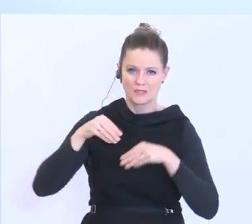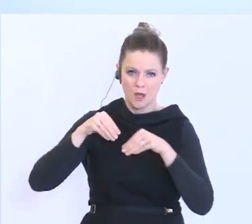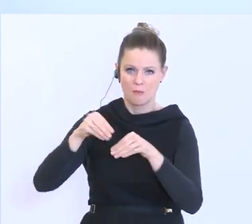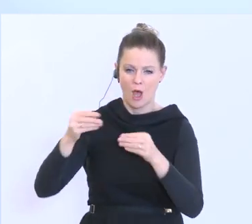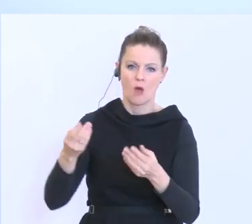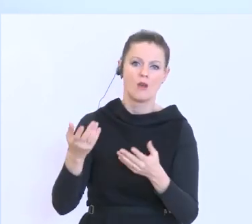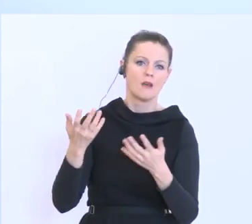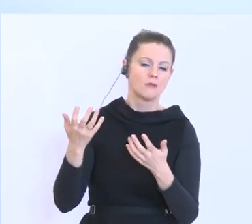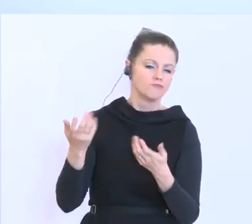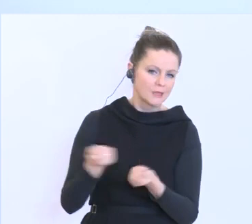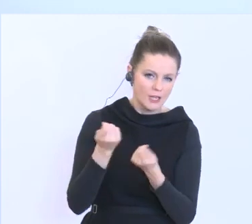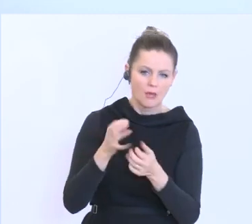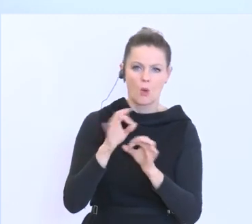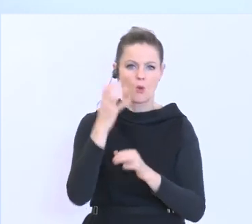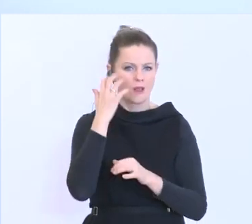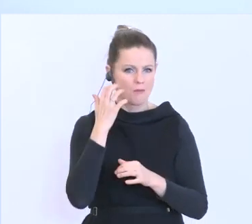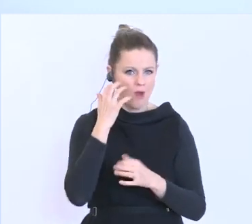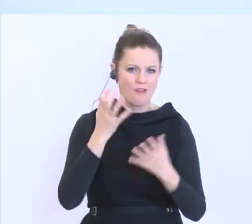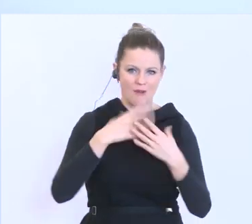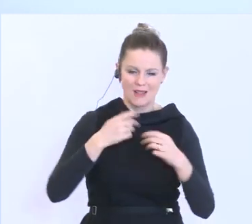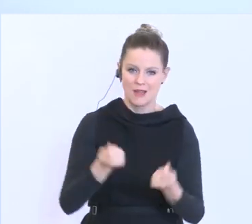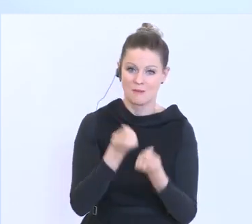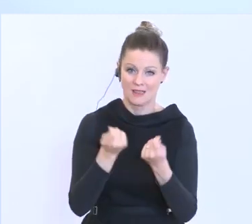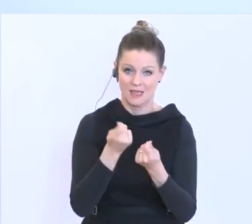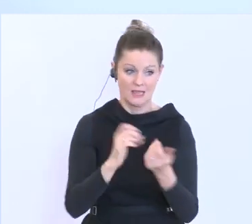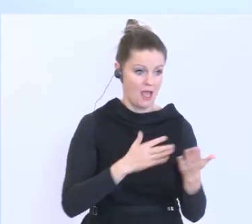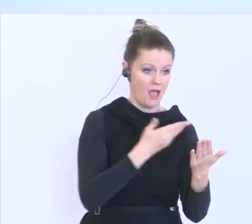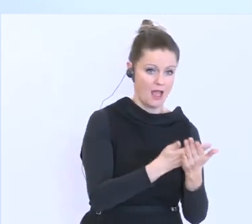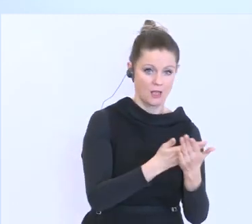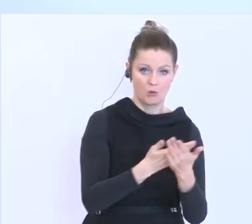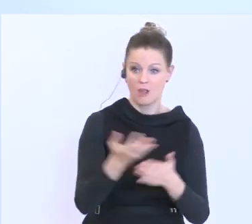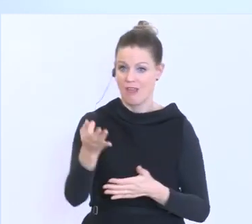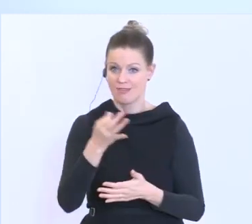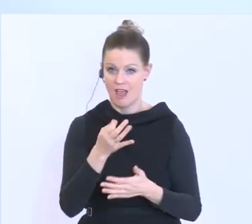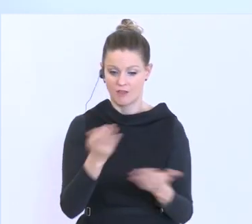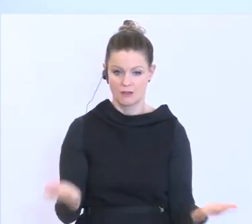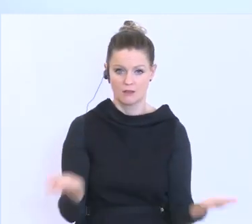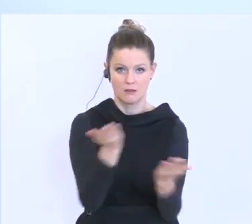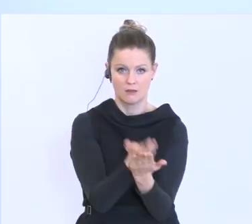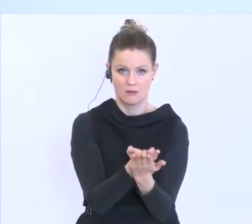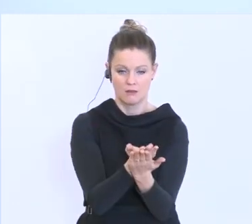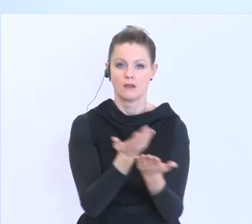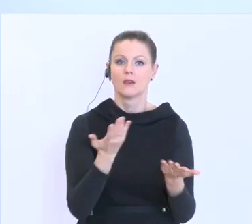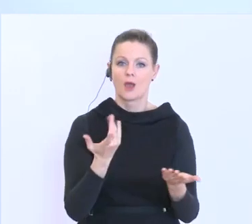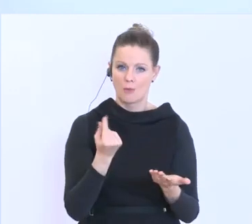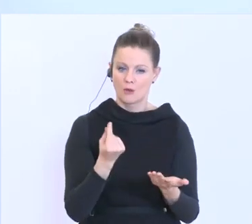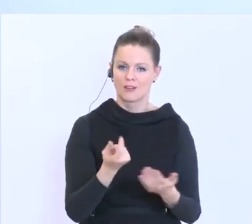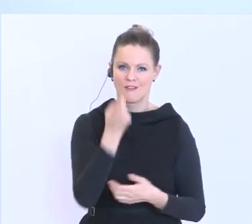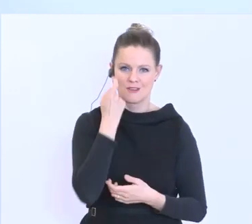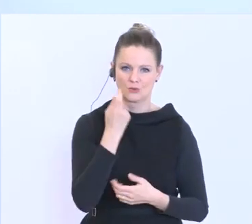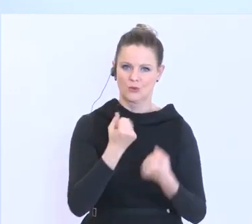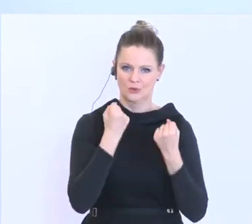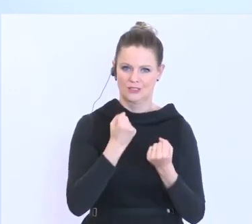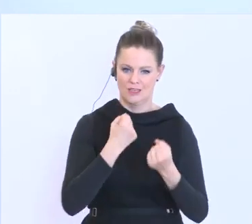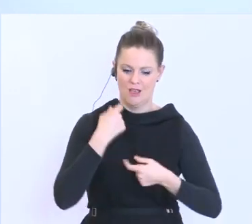Familienbetriebe. Und so wollen wir Angebot und Nachfrage zusammenbringen, damit wir einfach auch die Versorgungssicherheit in den